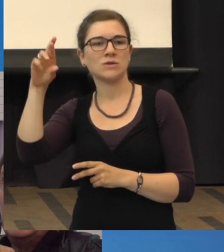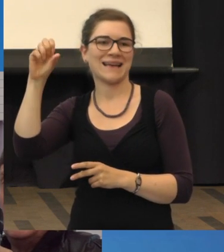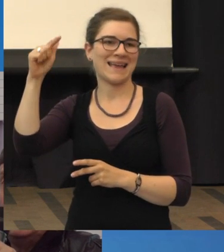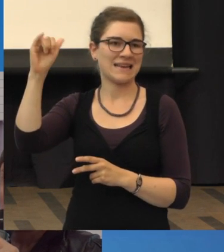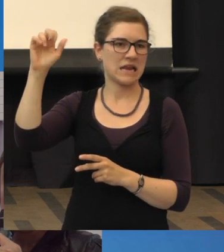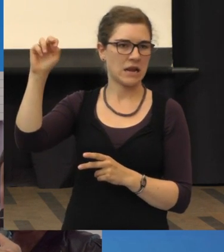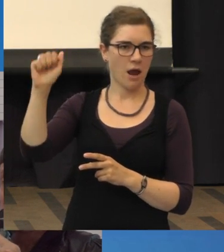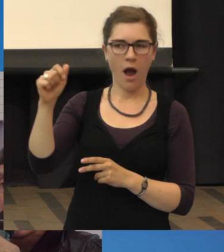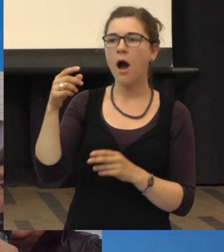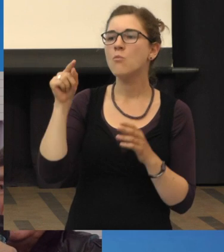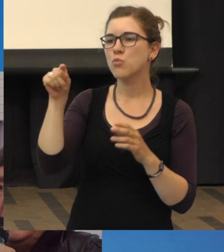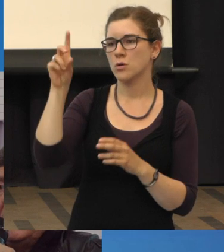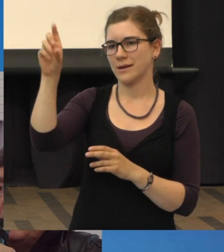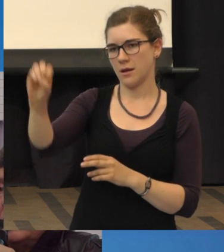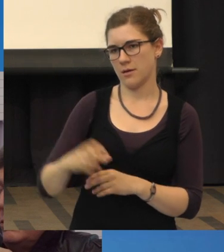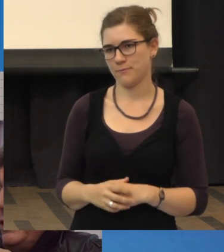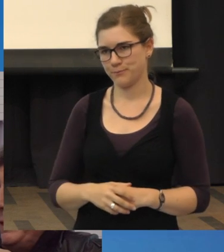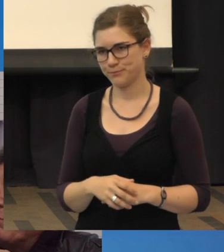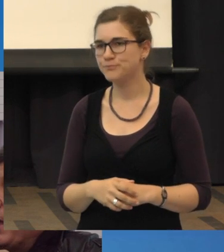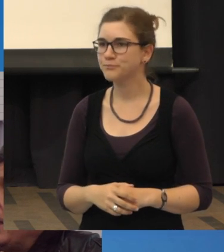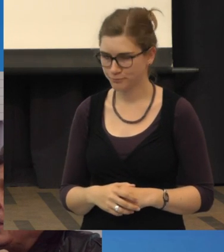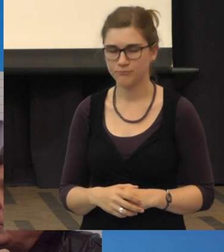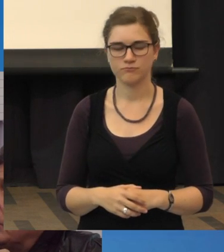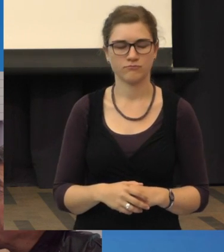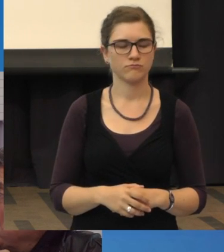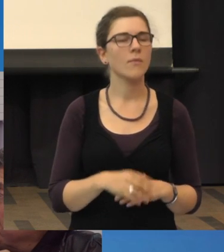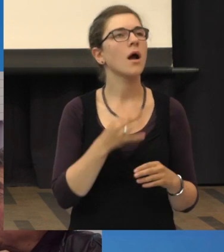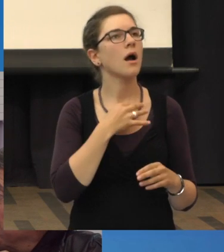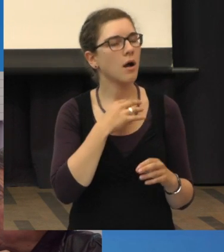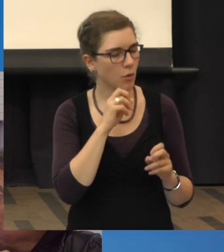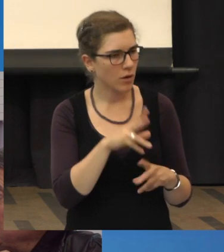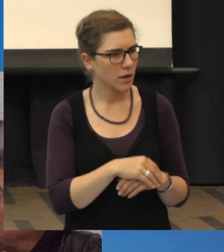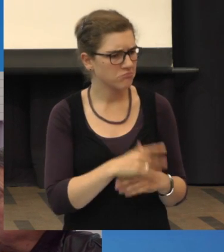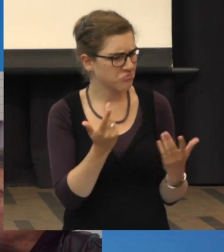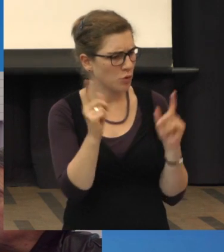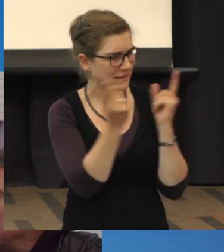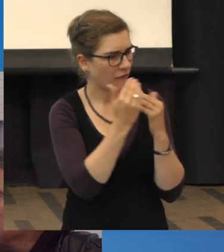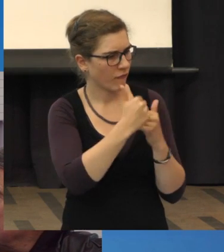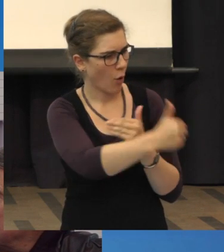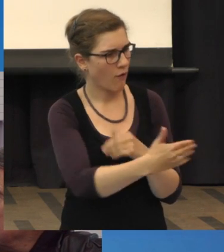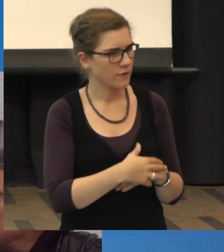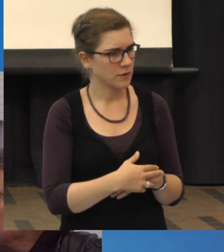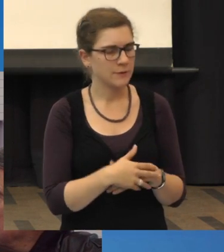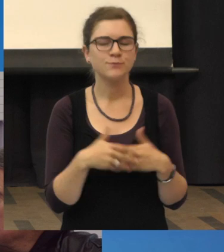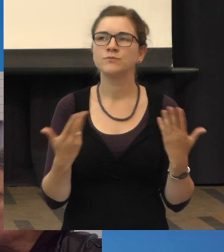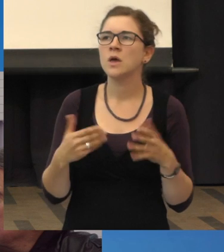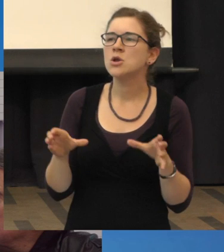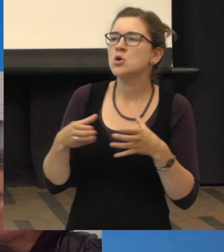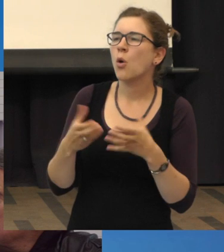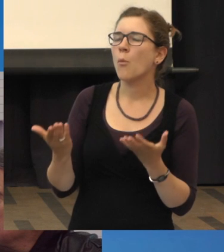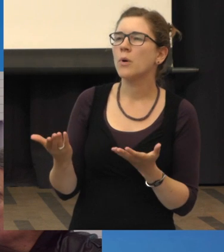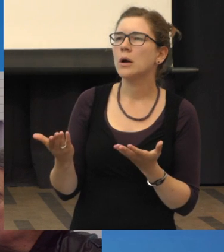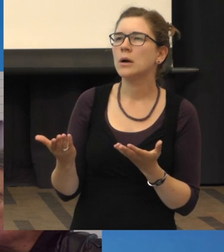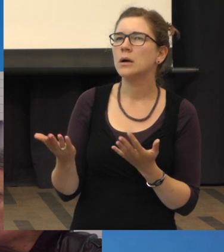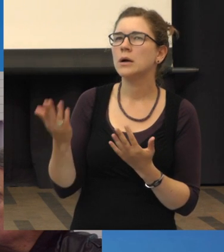Pro-retiener.de Jo, wie oft treffen Sie sich? Die Gruppe wurde im